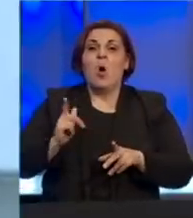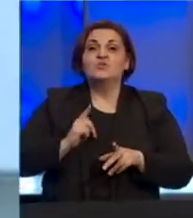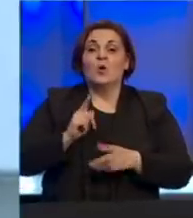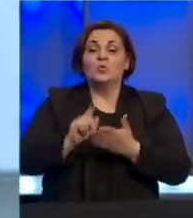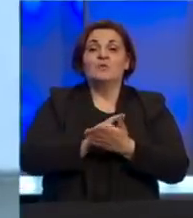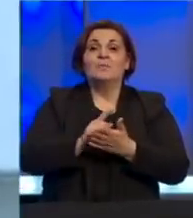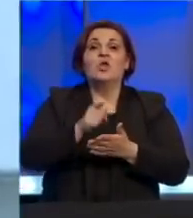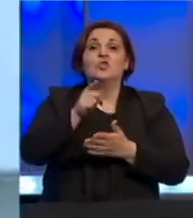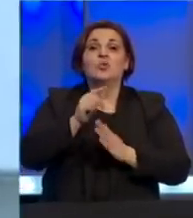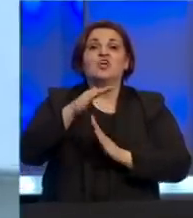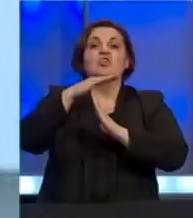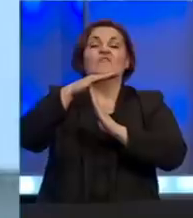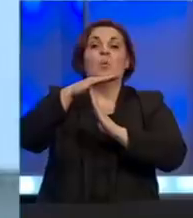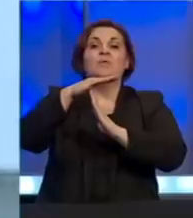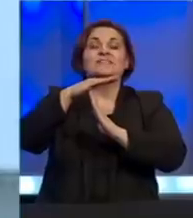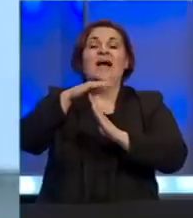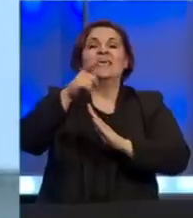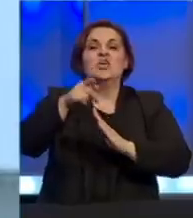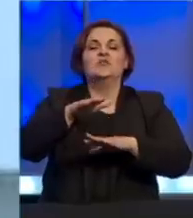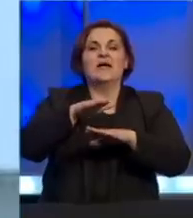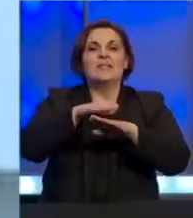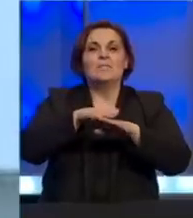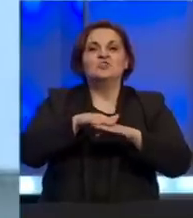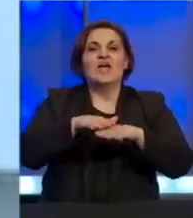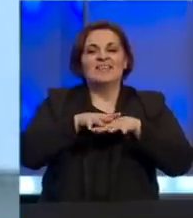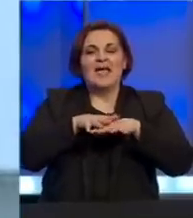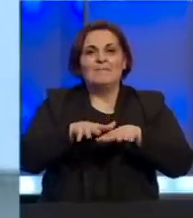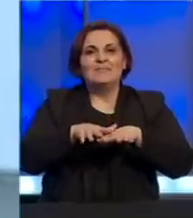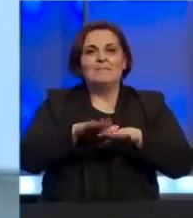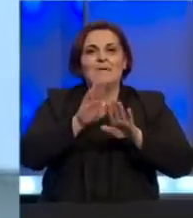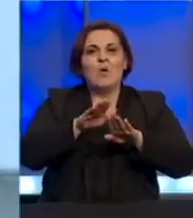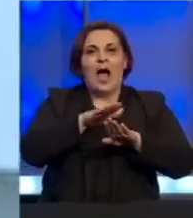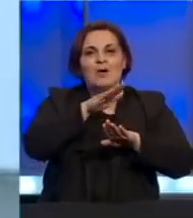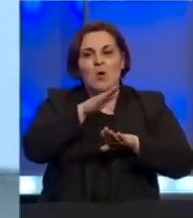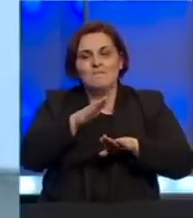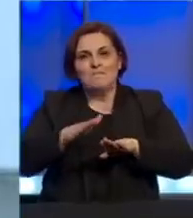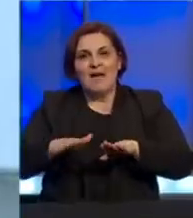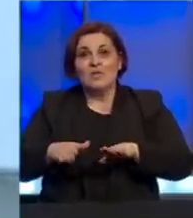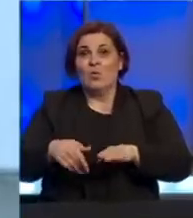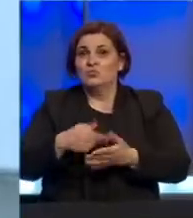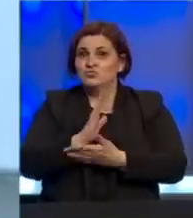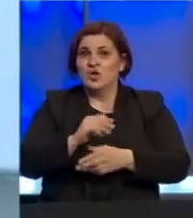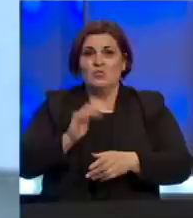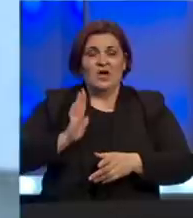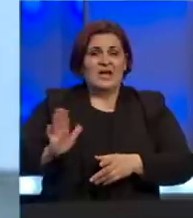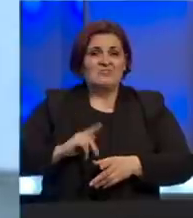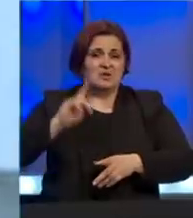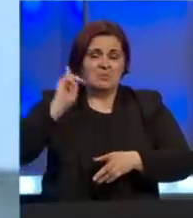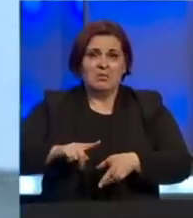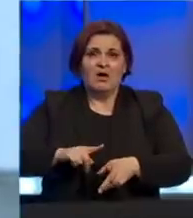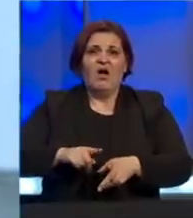periodu dođe do vrhunca i da epidemija krine u lagan pad. U slučaju da se građane ne budu pridržavali toga,